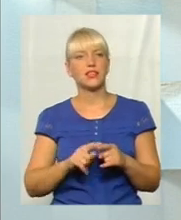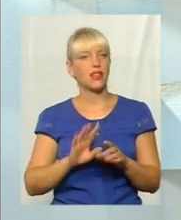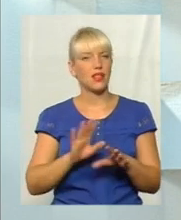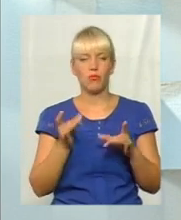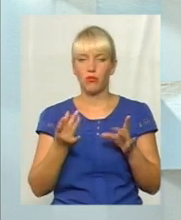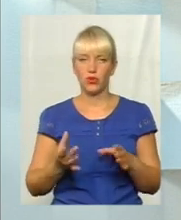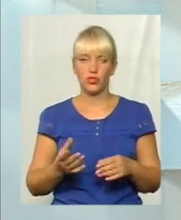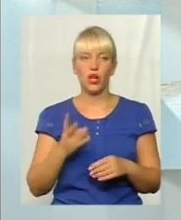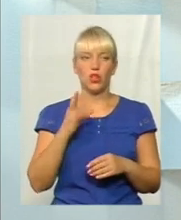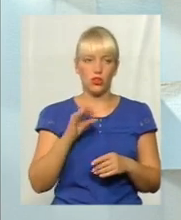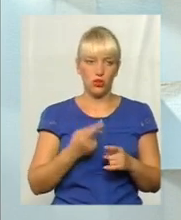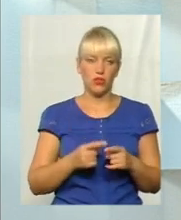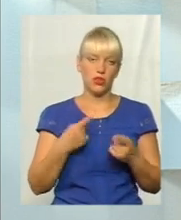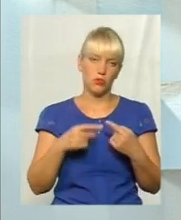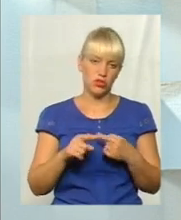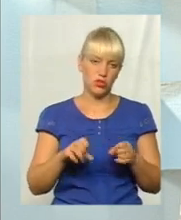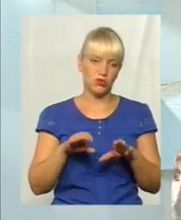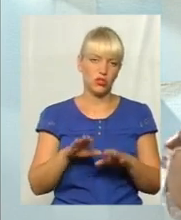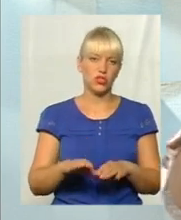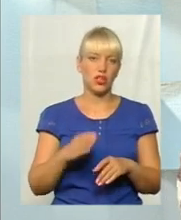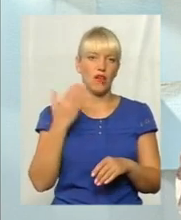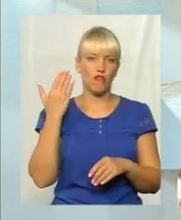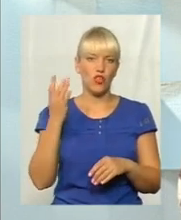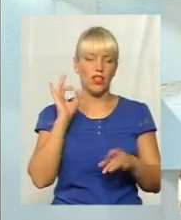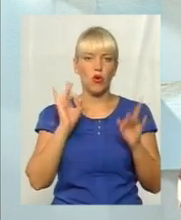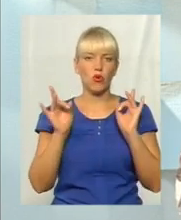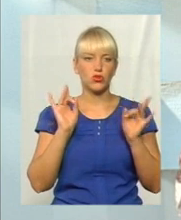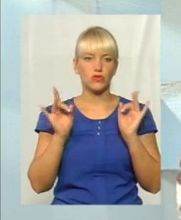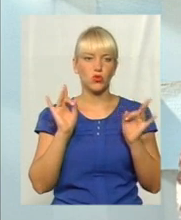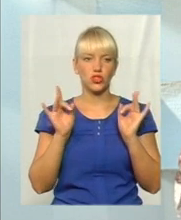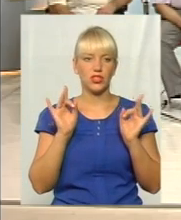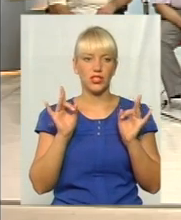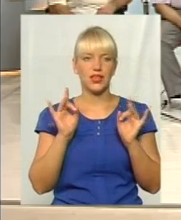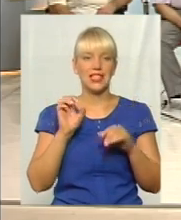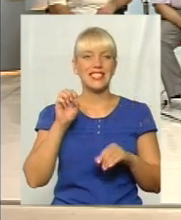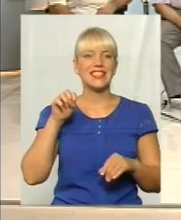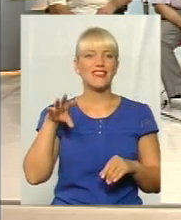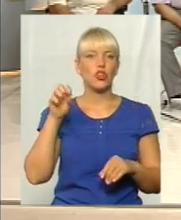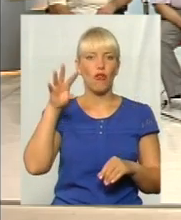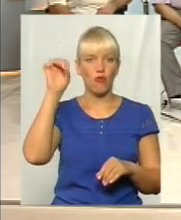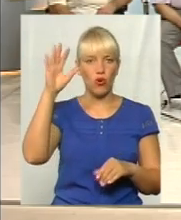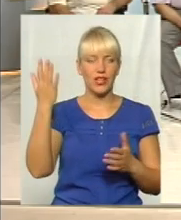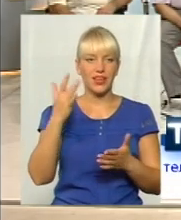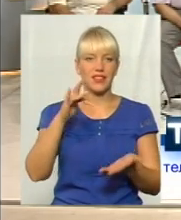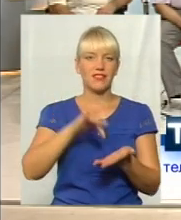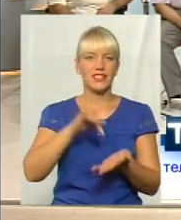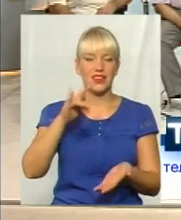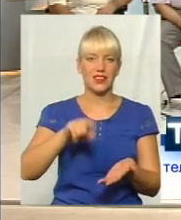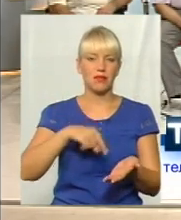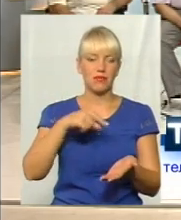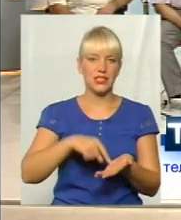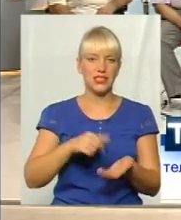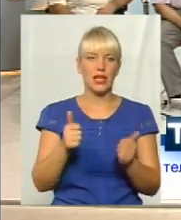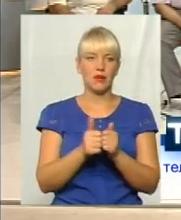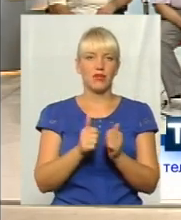просто. Але вони пішли іншим шляхом. Вони озвучили світлофори, які якраз в центрі міста і